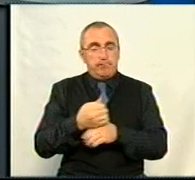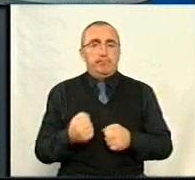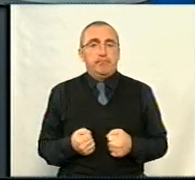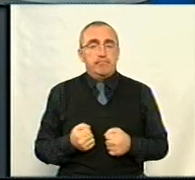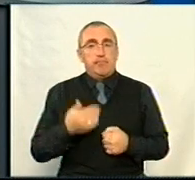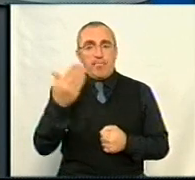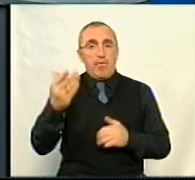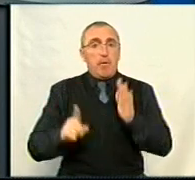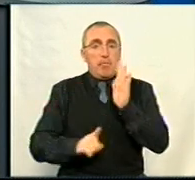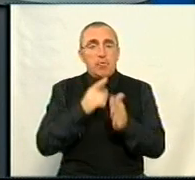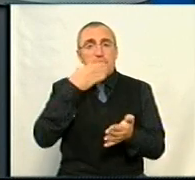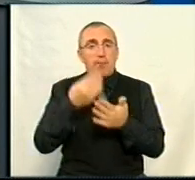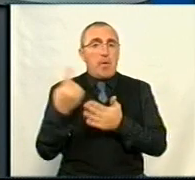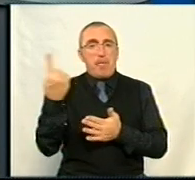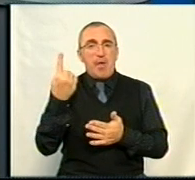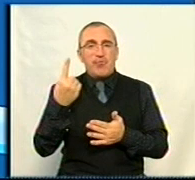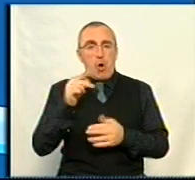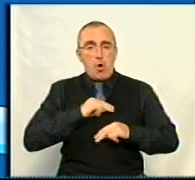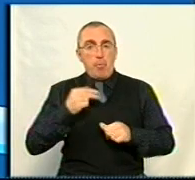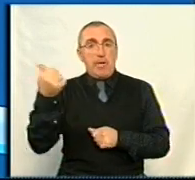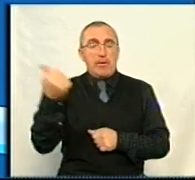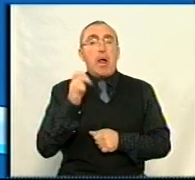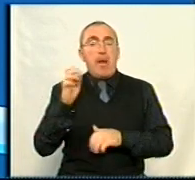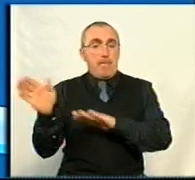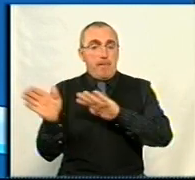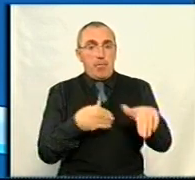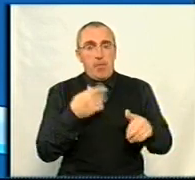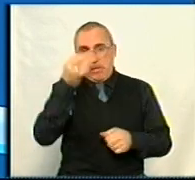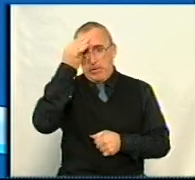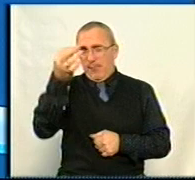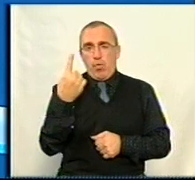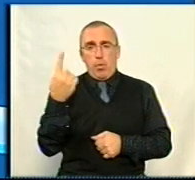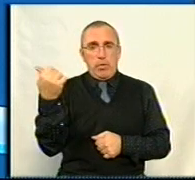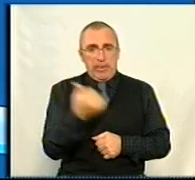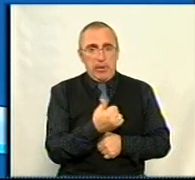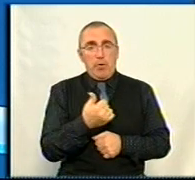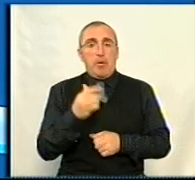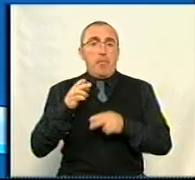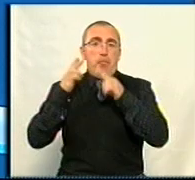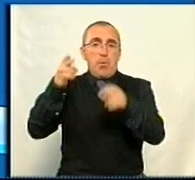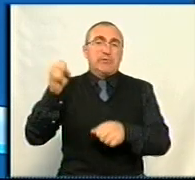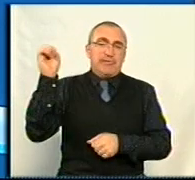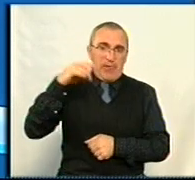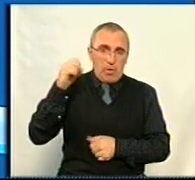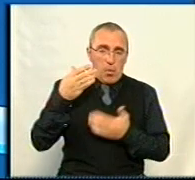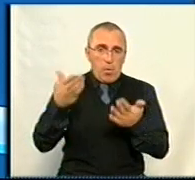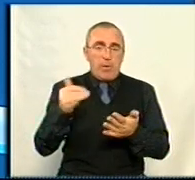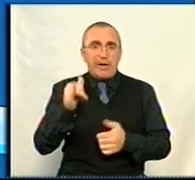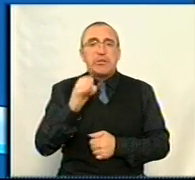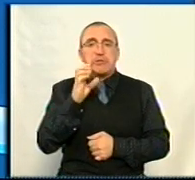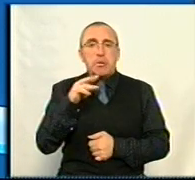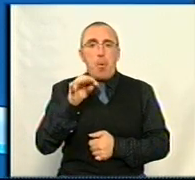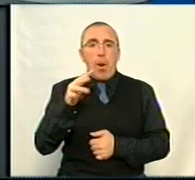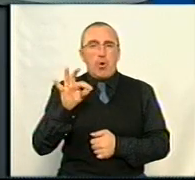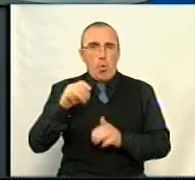Ви почали свій перший робочий тиждень, який минув, сьогодні рівно тиждень, з поїздок до Світловодська і у Смолінську